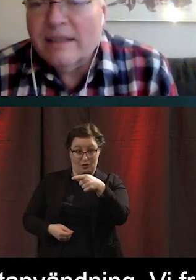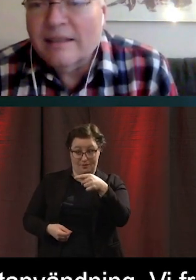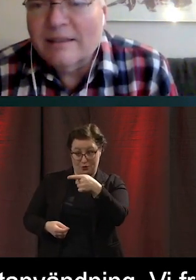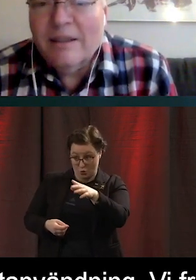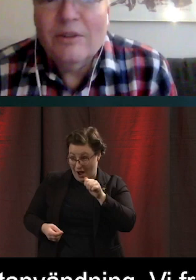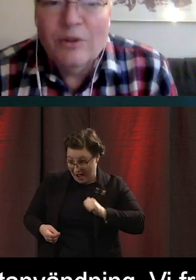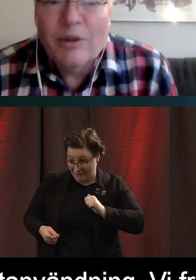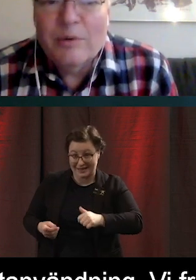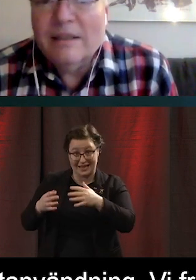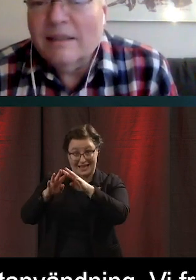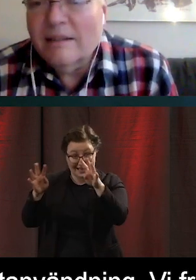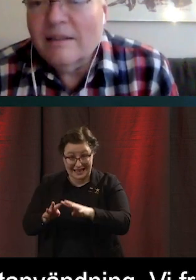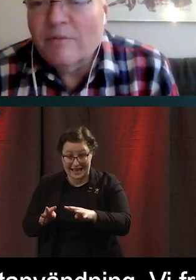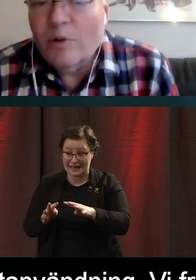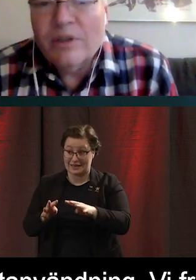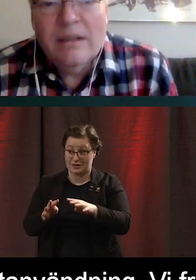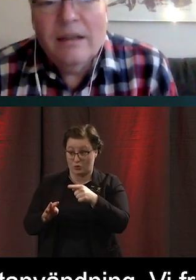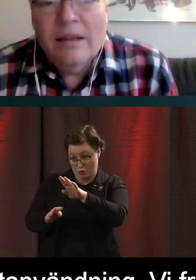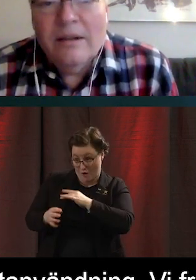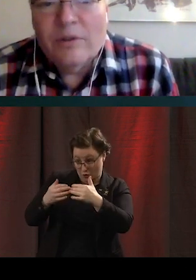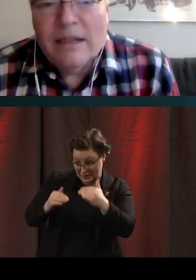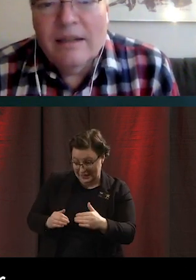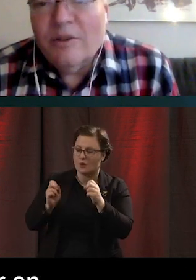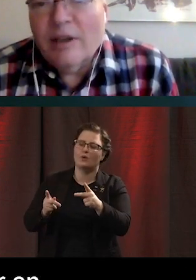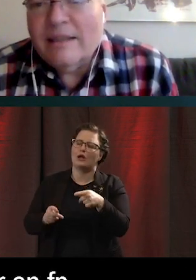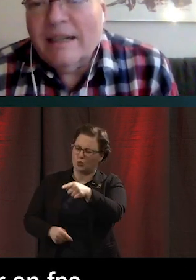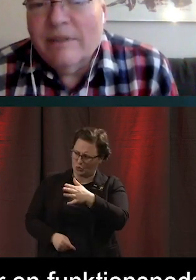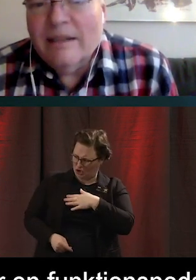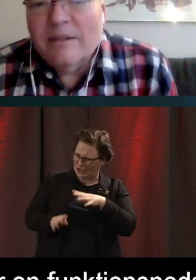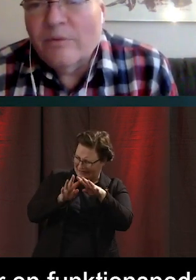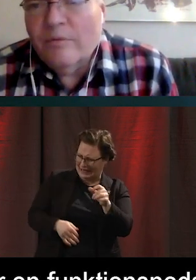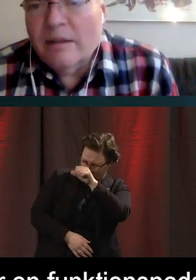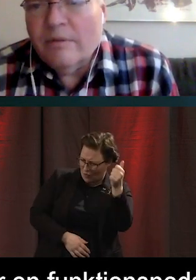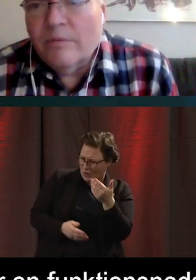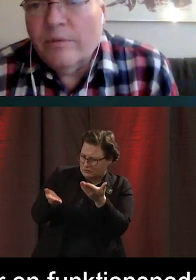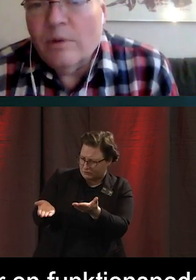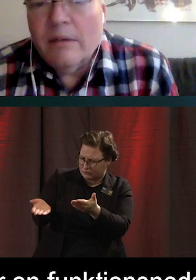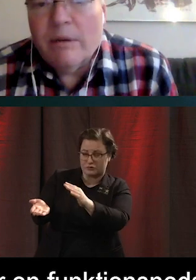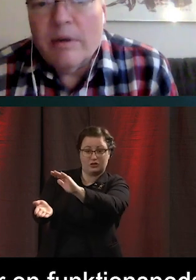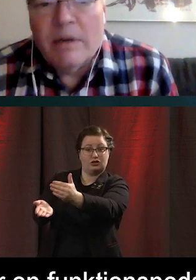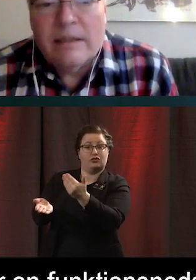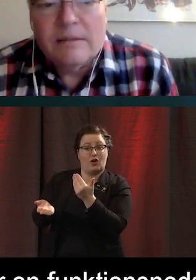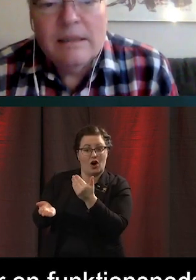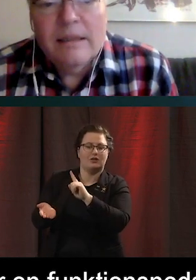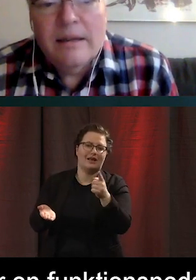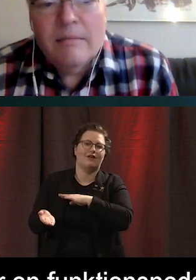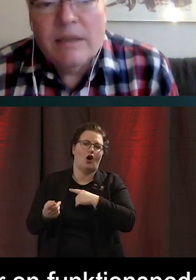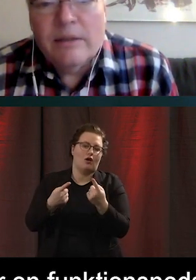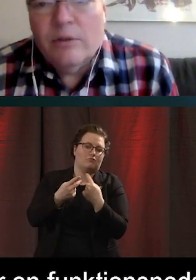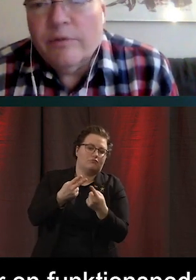funktionsnedsättning. Tycker du att internet är svårt? Och sen nyanserar vi den frågan med massa